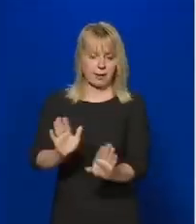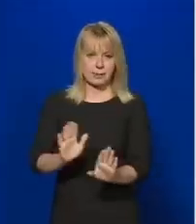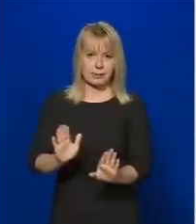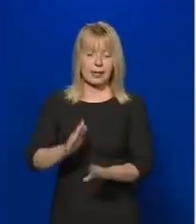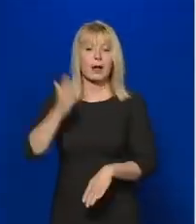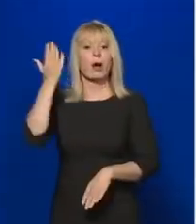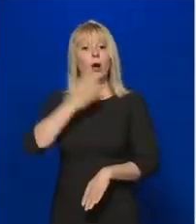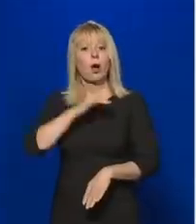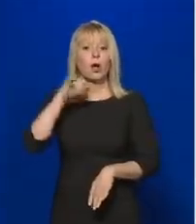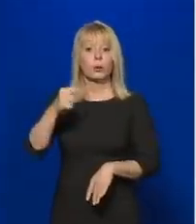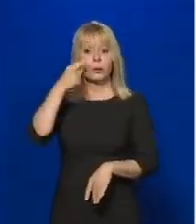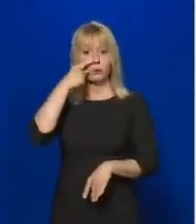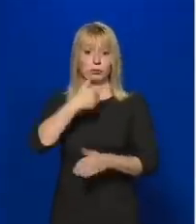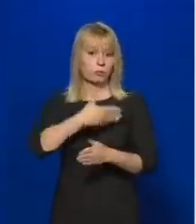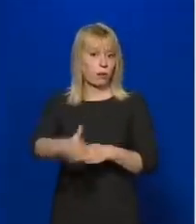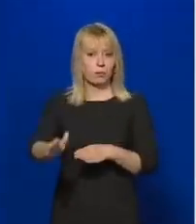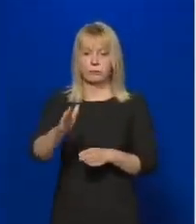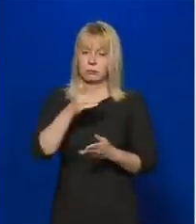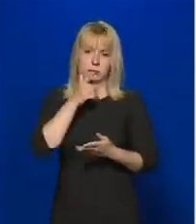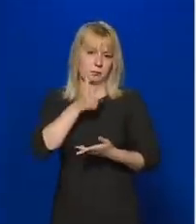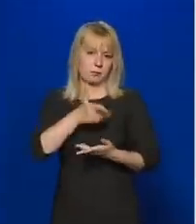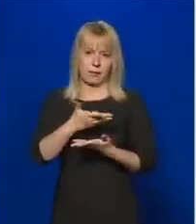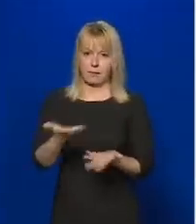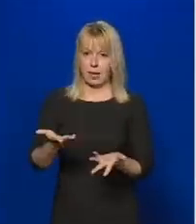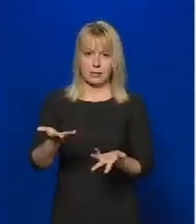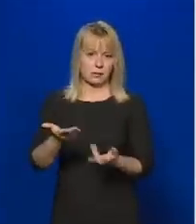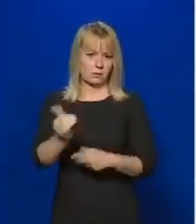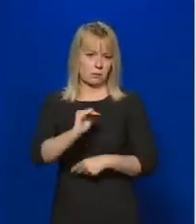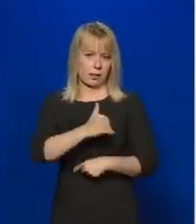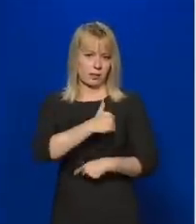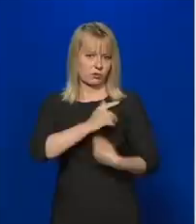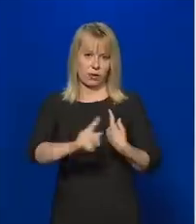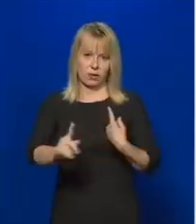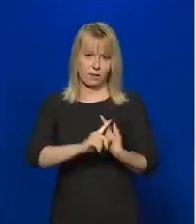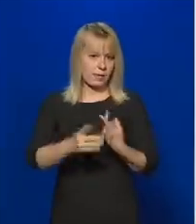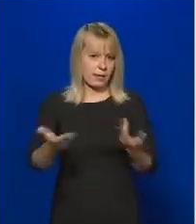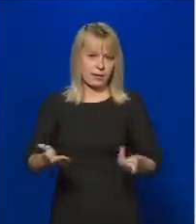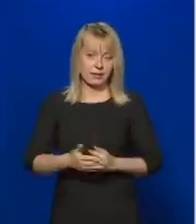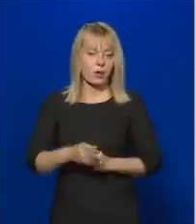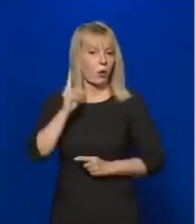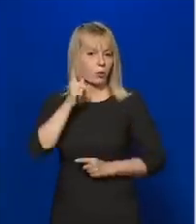júniusban egyáltalán nem kell a biákoknak az iskolába visszatérniük.